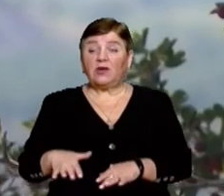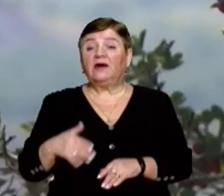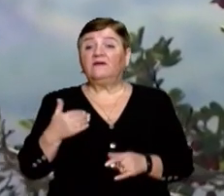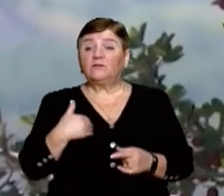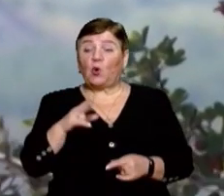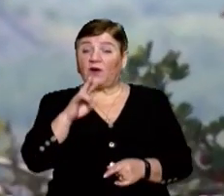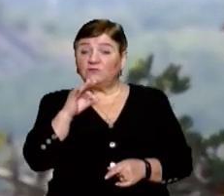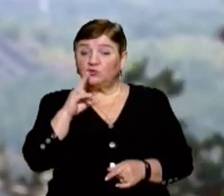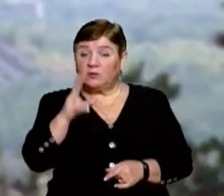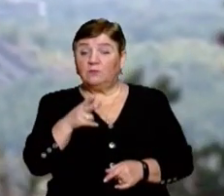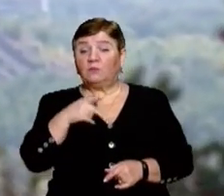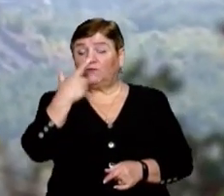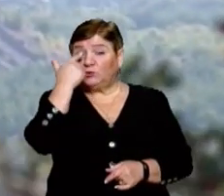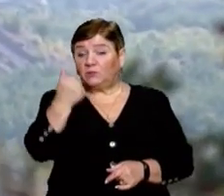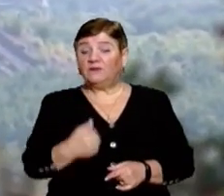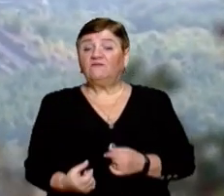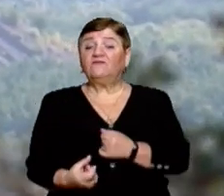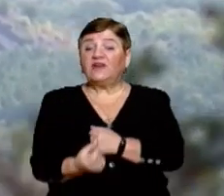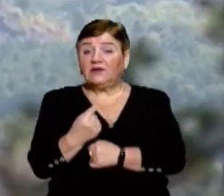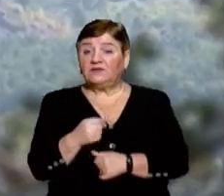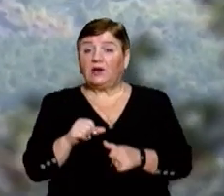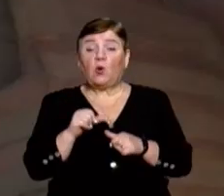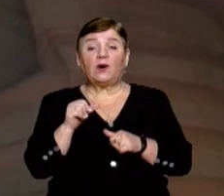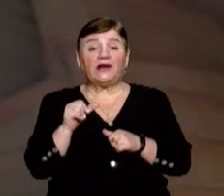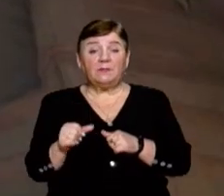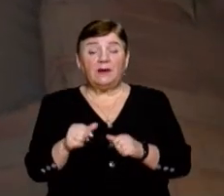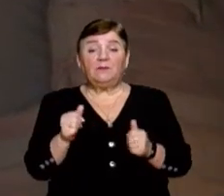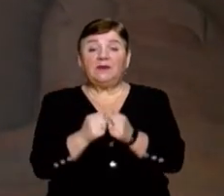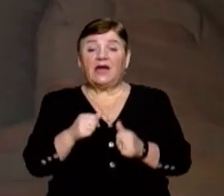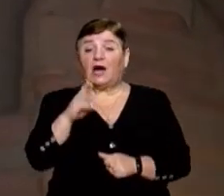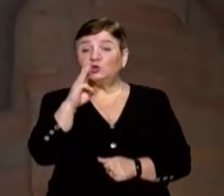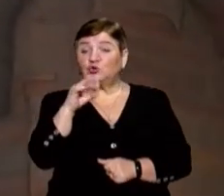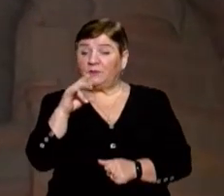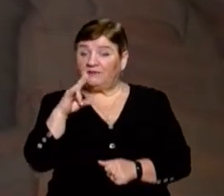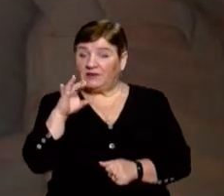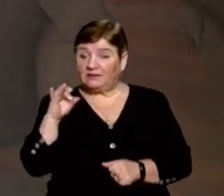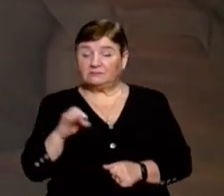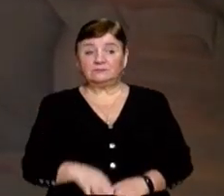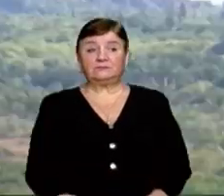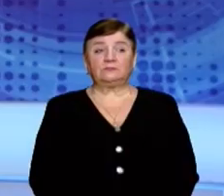Леонід Кравчук повідомив, бойовики захотіли, окрім позицій біля Шумів, оглянути інші.